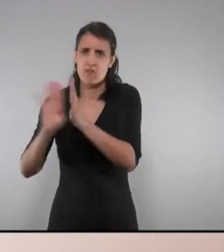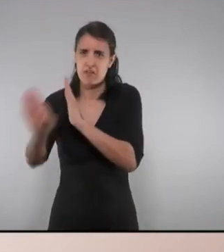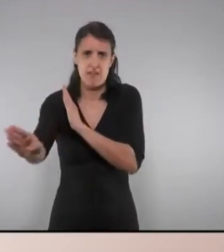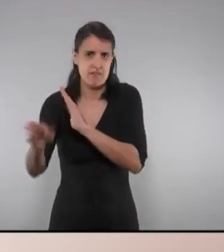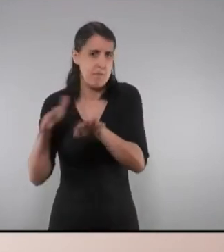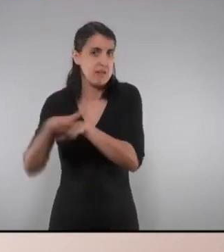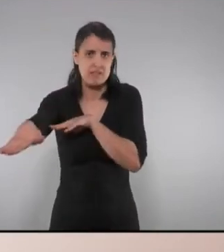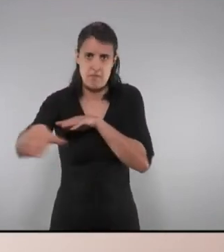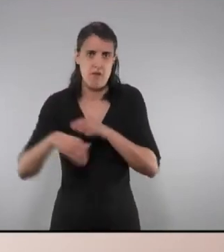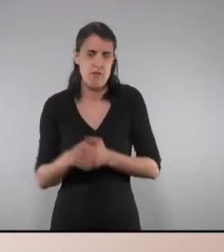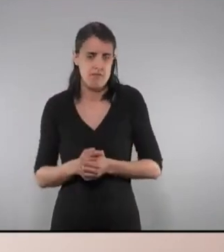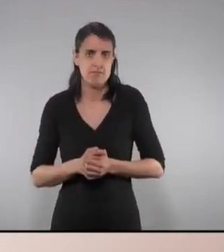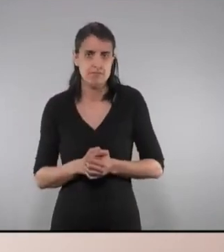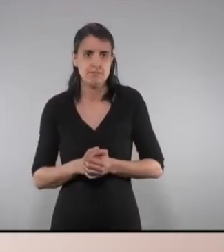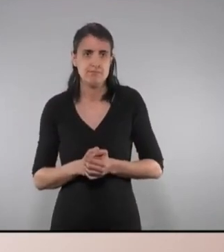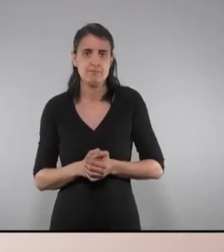i permanent.